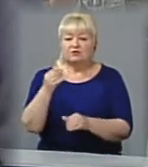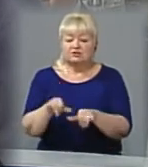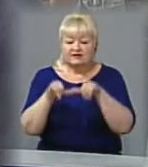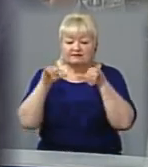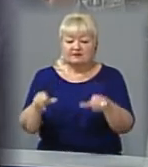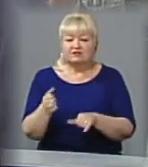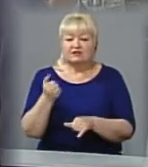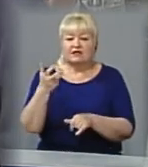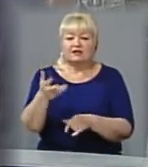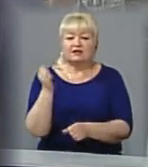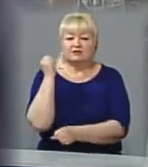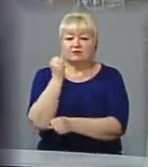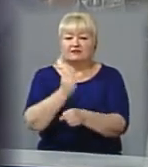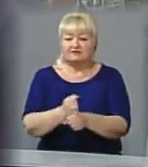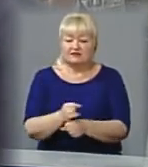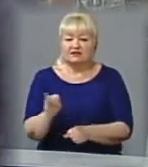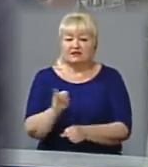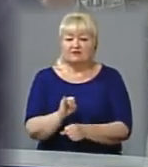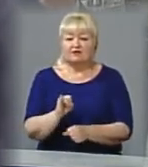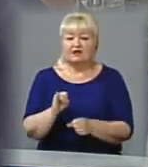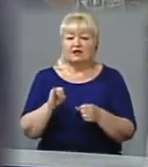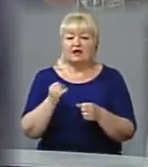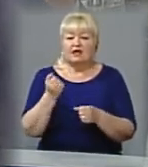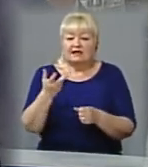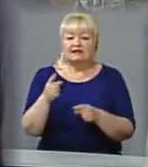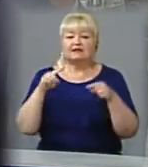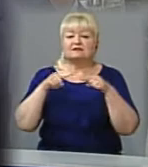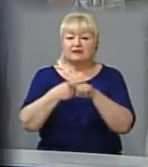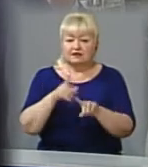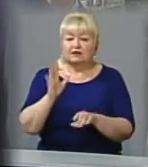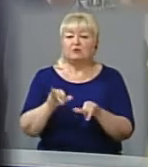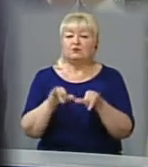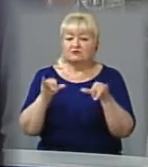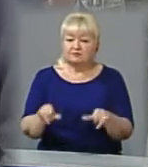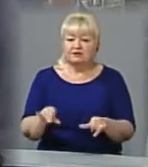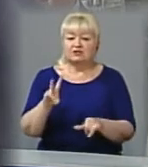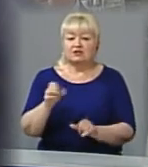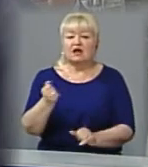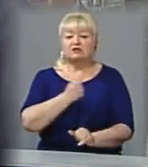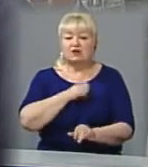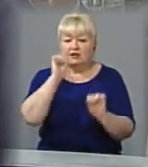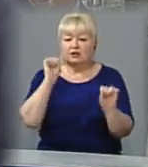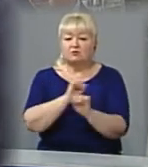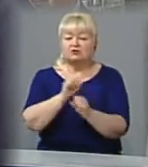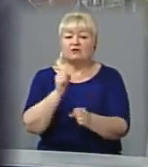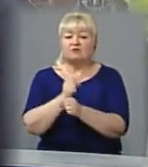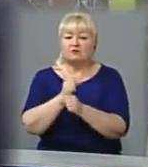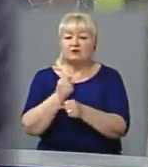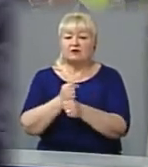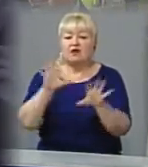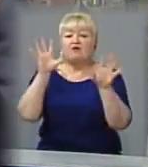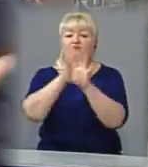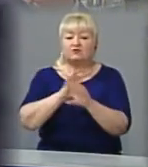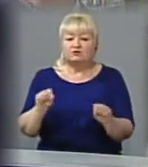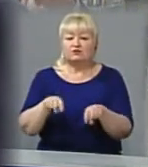працівників і буде ще збільшена кількість техніки. На превеликий жаль, неможливо робити роботи вночі,